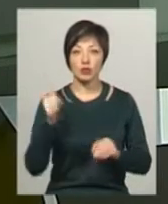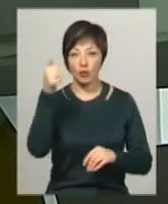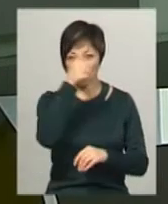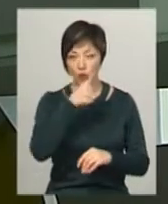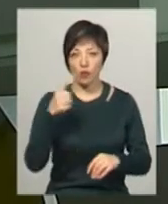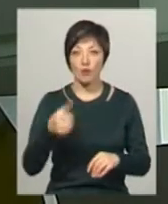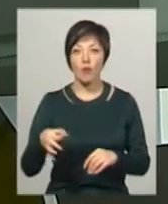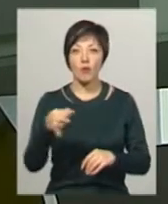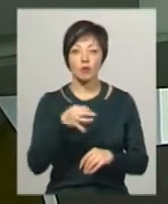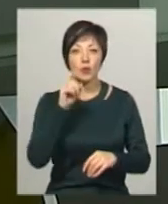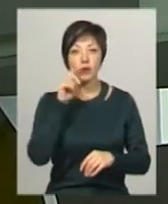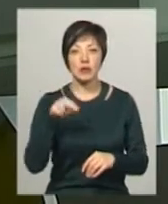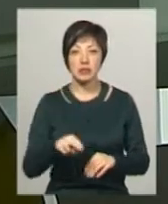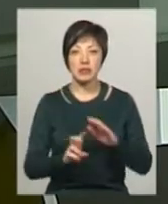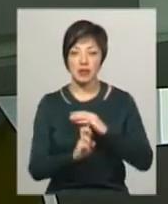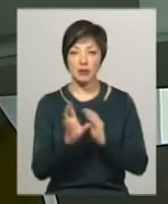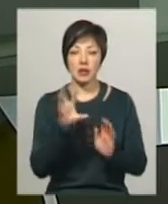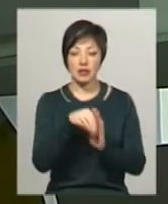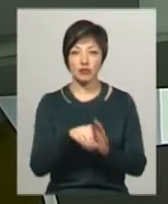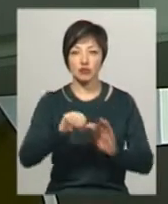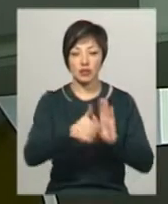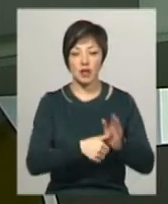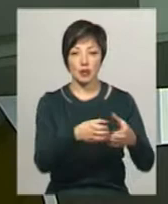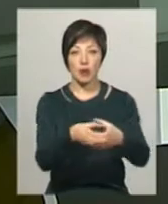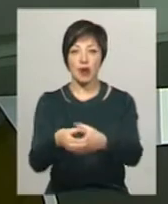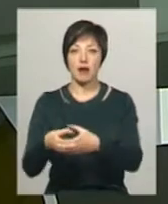Української Православної церкви приєднало 16 парафій.